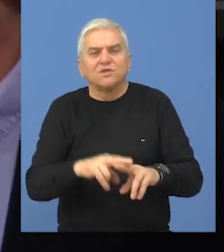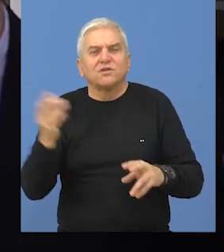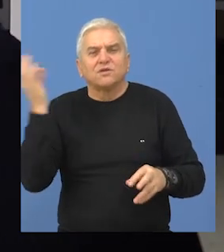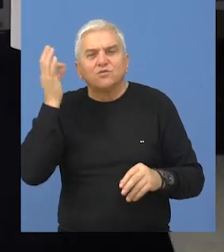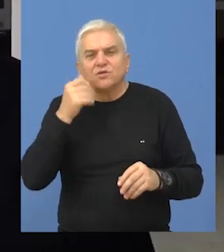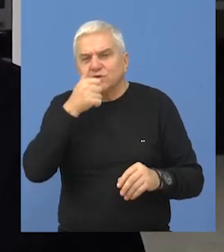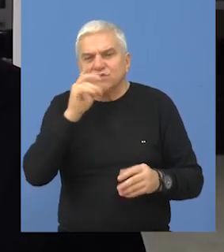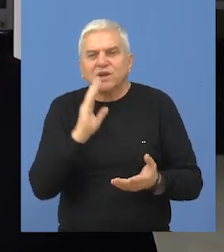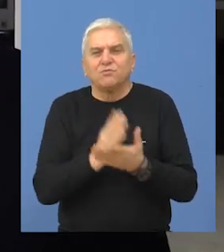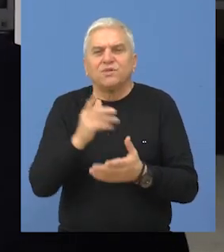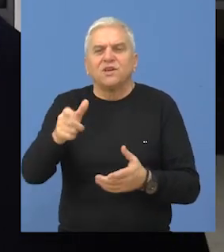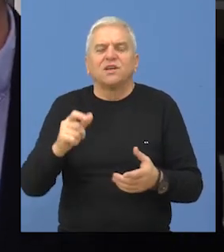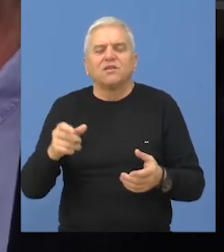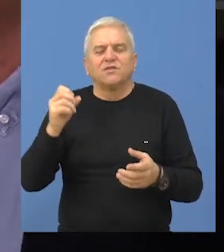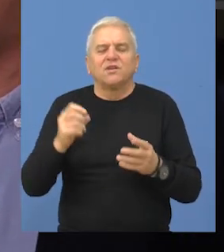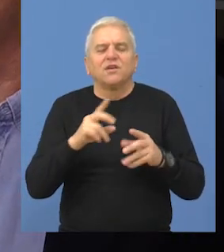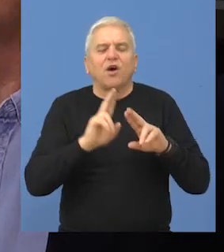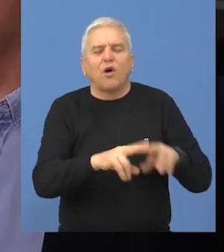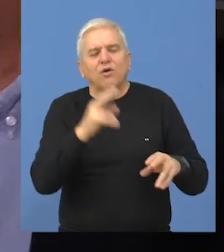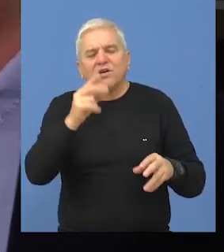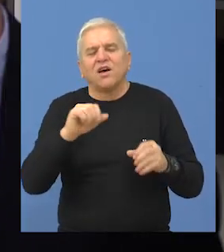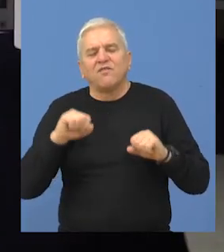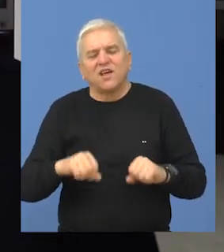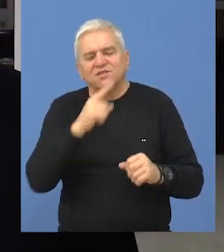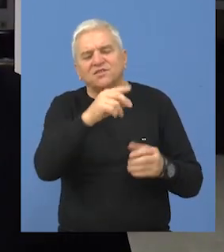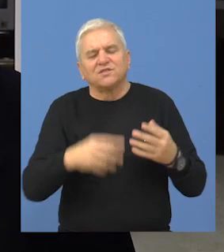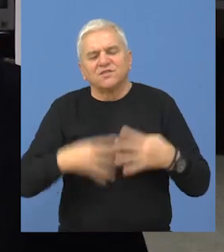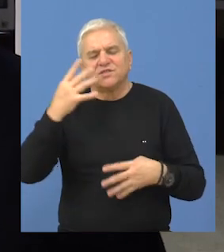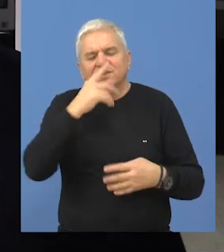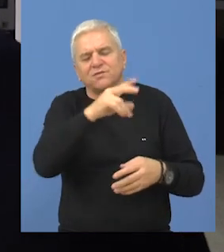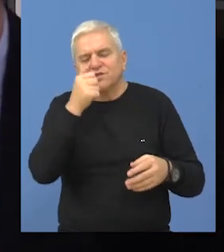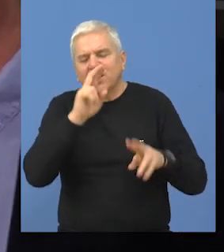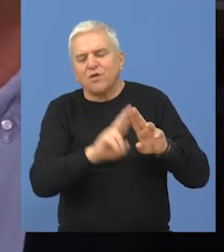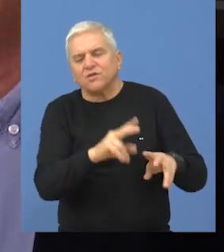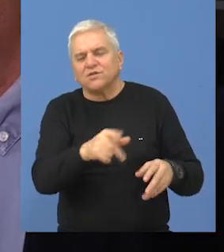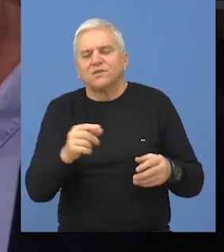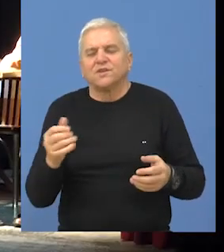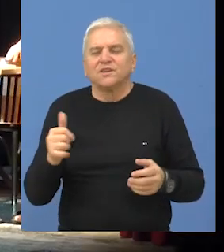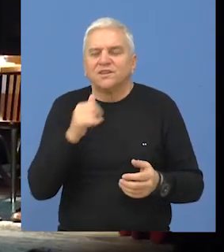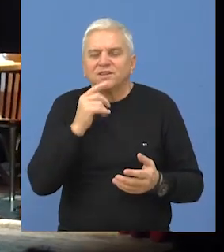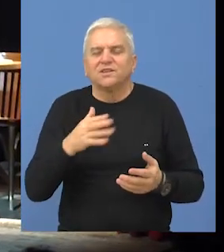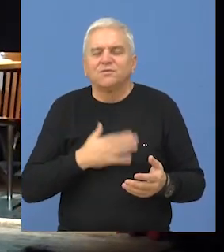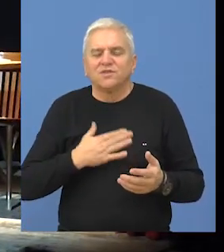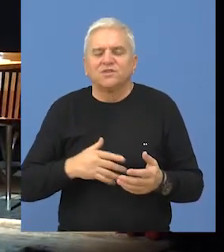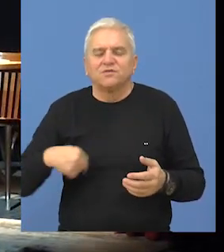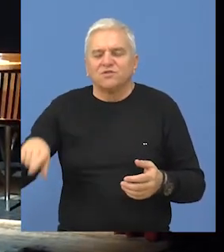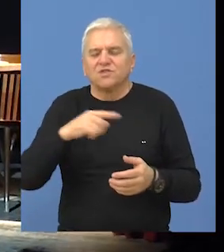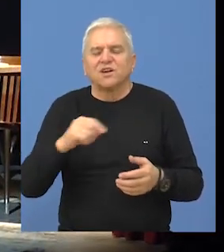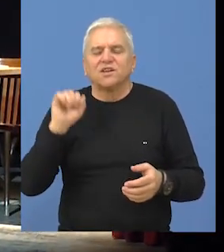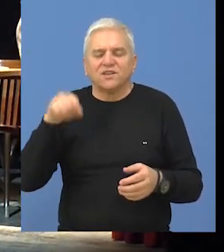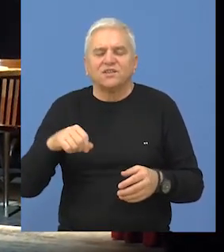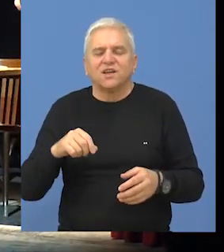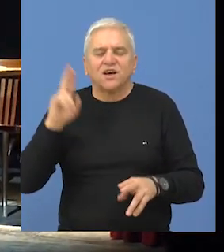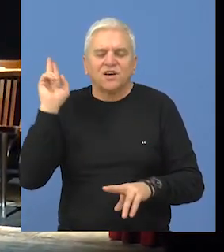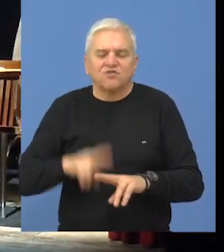stalo da čuju šta se događa sa kompletnom imovinom Bogdana Dunđerskog i sa njegovim zaveštanjem. Tako da smo mi